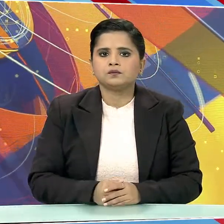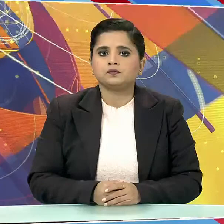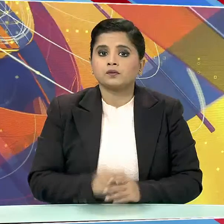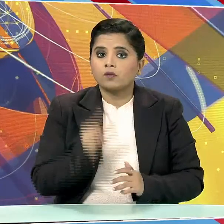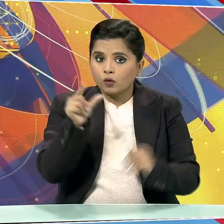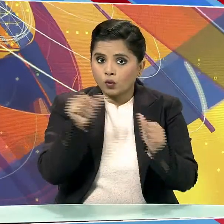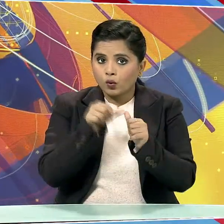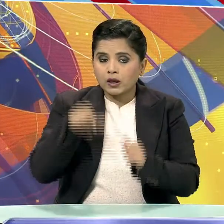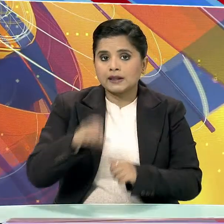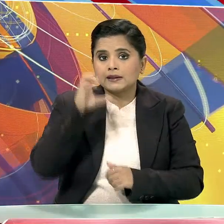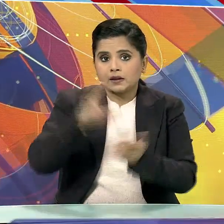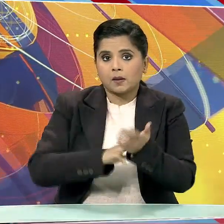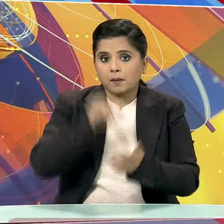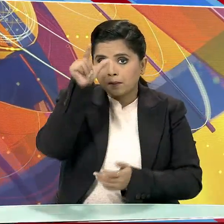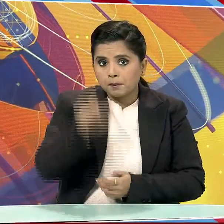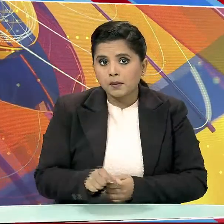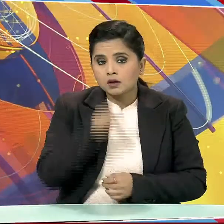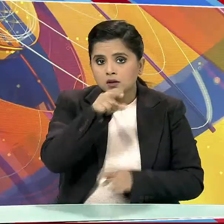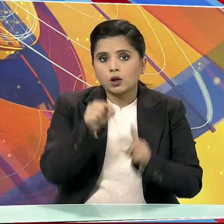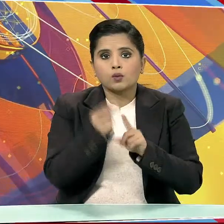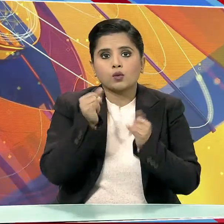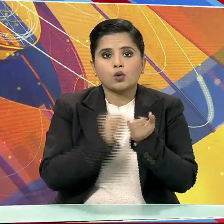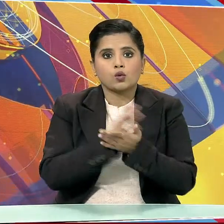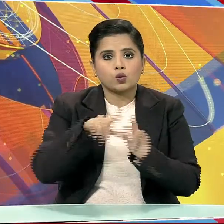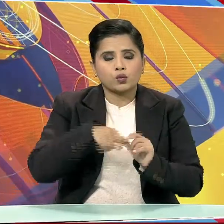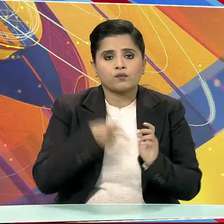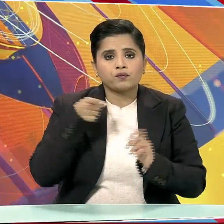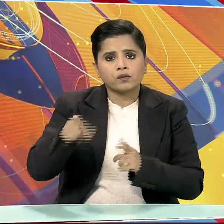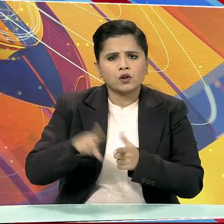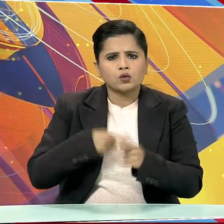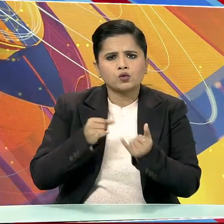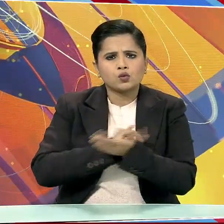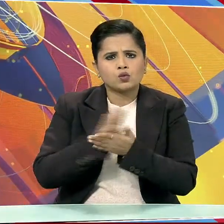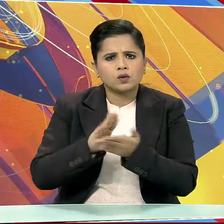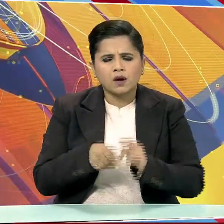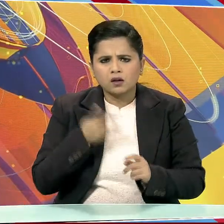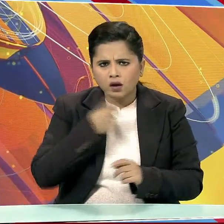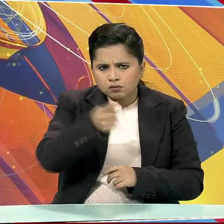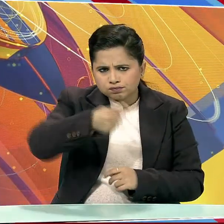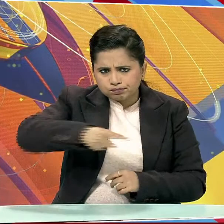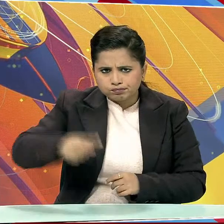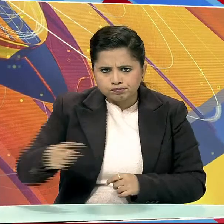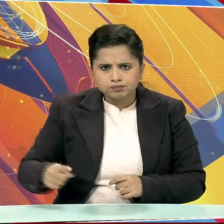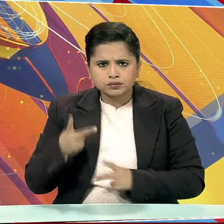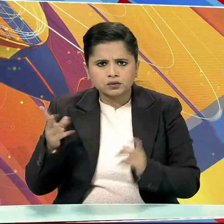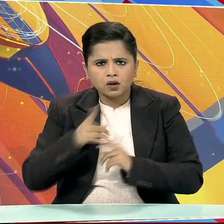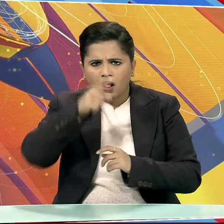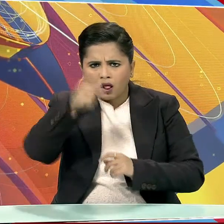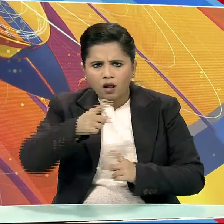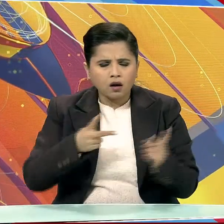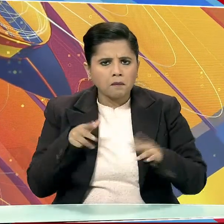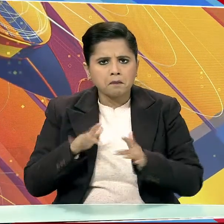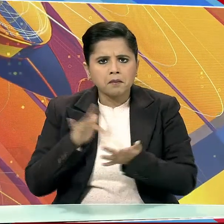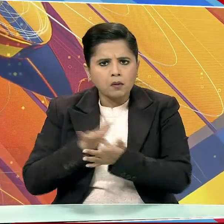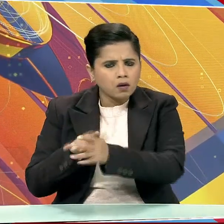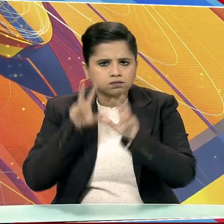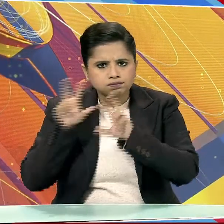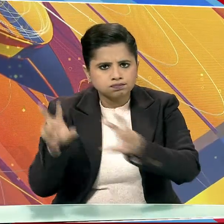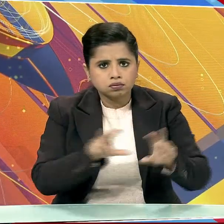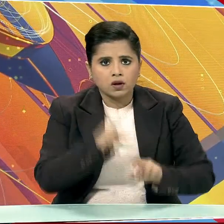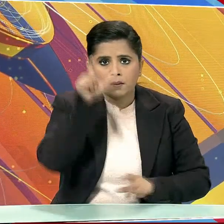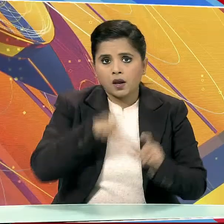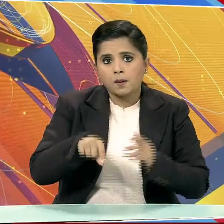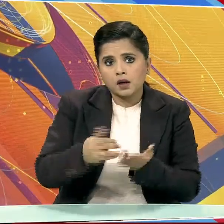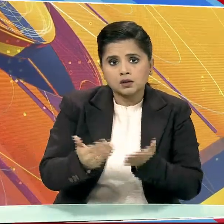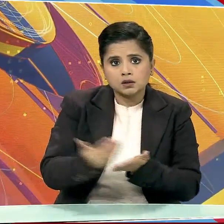उत्राखंड के मुख्यमंत्री पुश्कर सिंग धामी ने जोशी मत में दरार से प्रभावित शेत्तों का निरक्षव किया कहा लोगों की